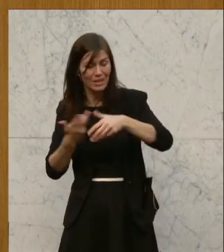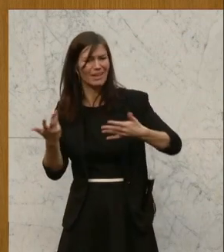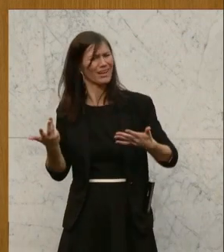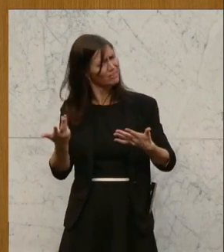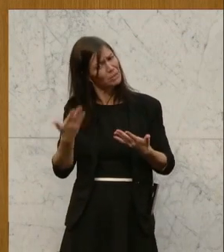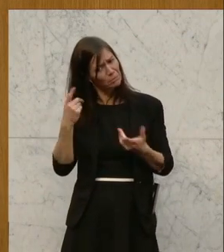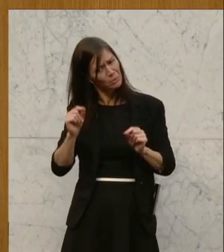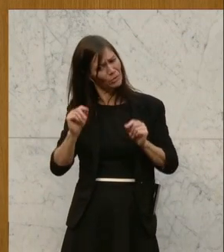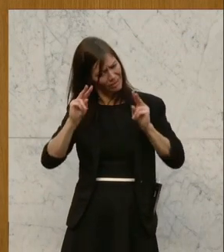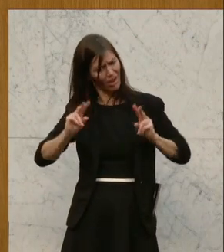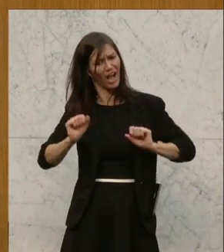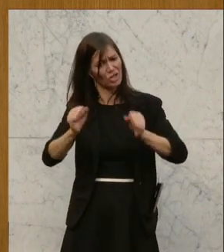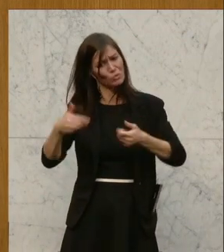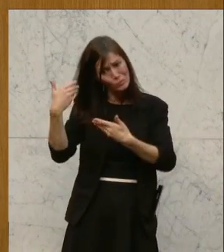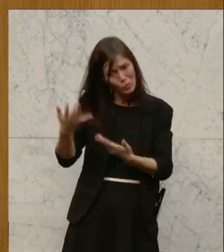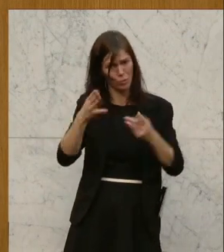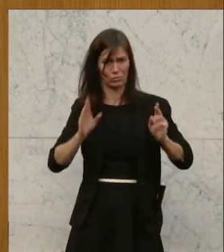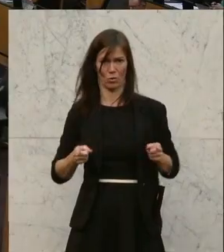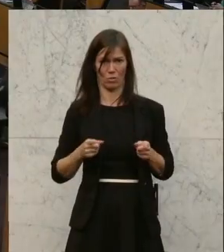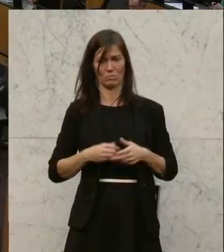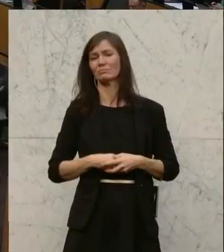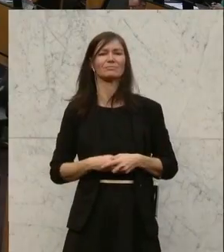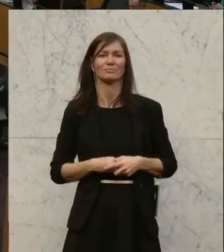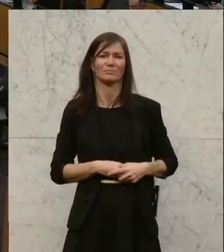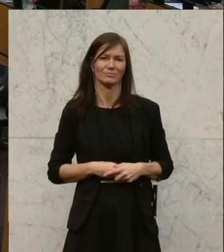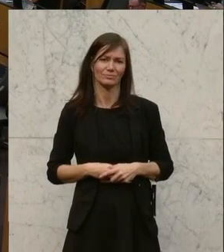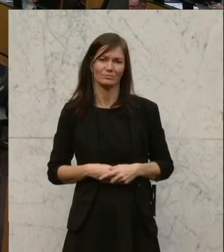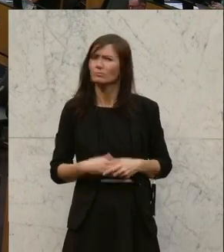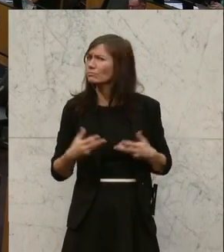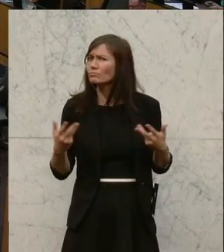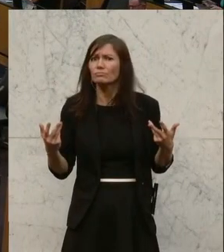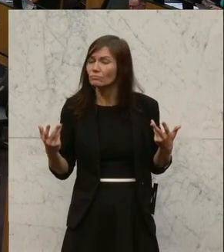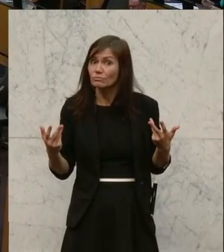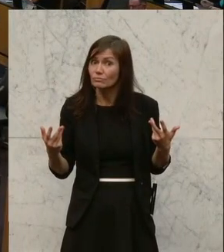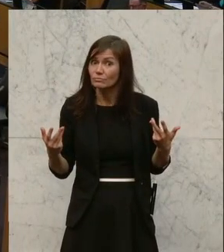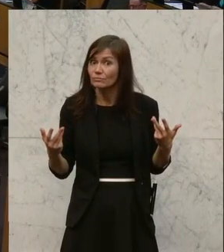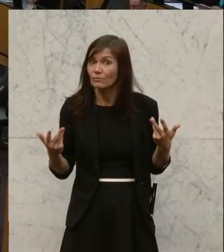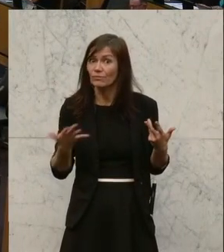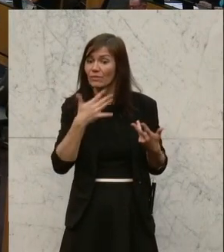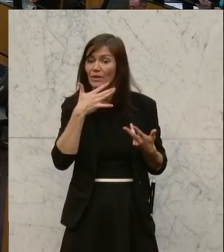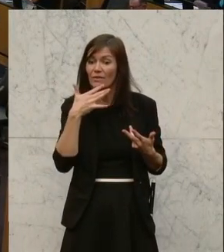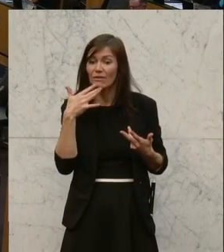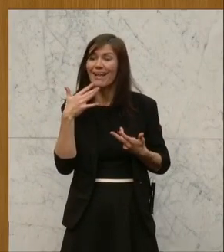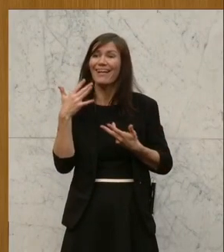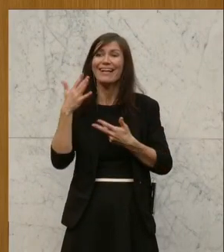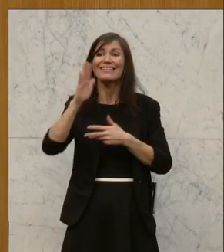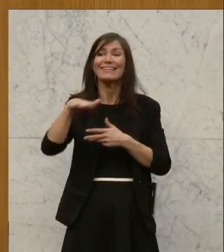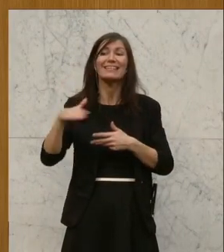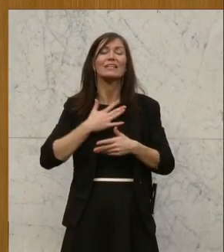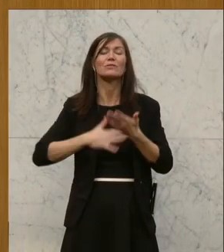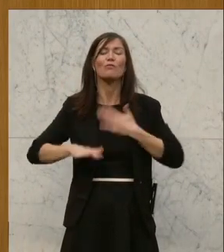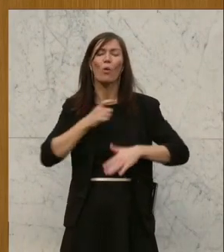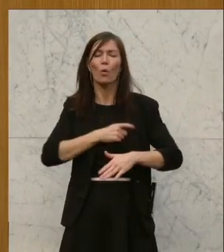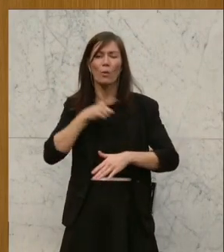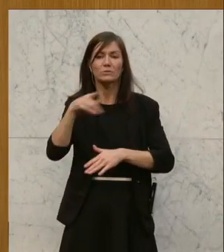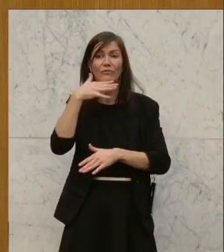für wirkliches Engagement, meine sehr verehrten Damen und Herren. Wo ist die Umsetzung der vielen Empfehlungen der Kindeswohlkommission? Wo ist